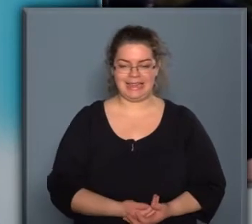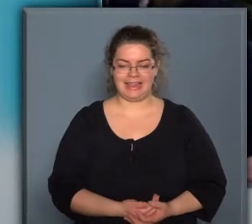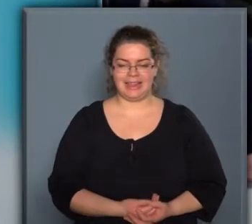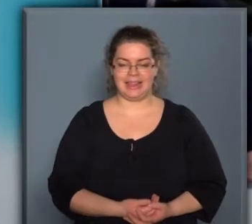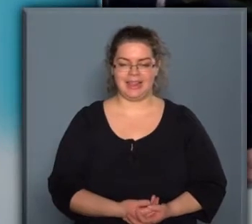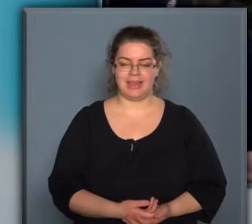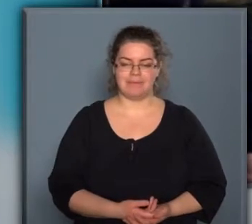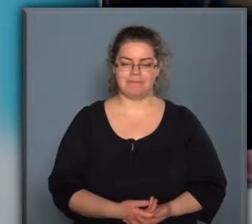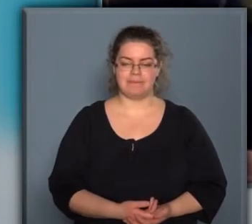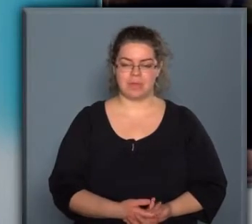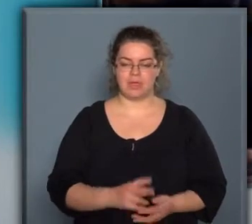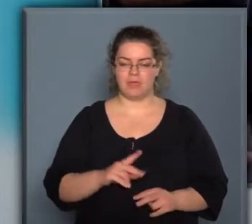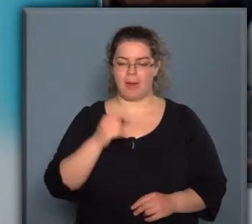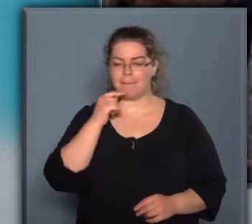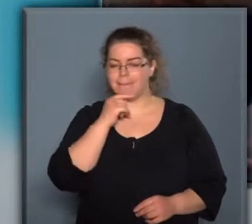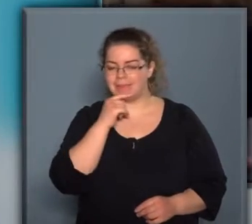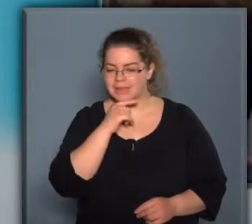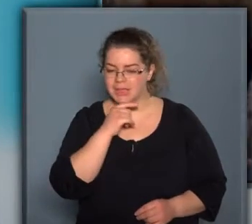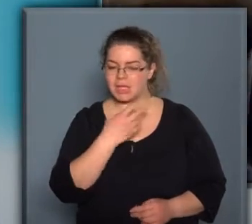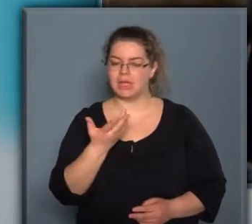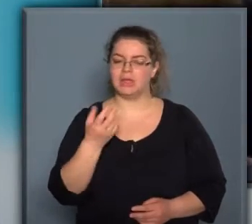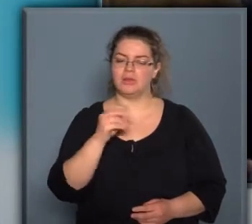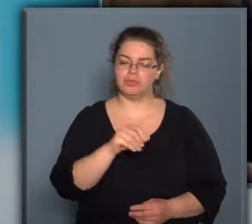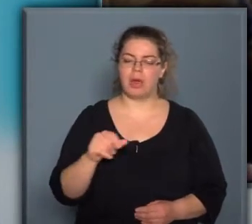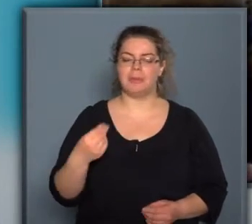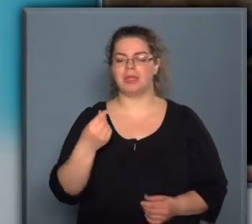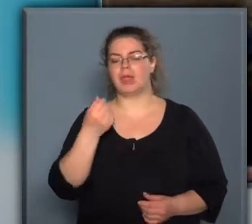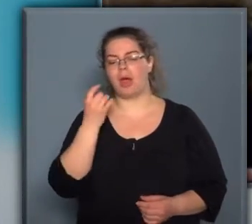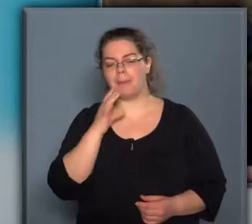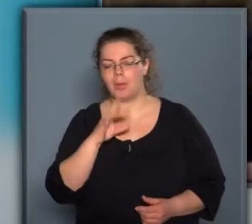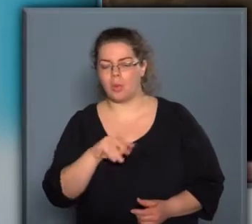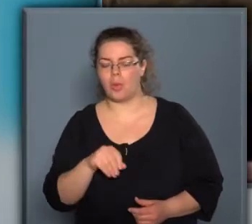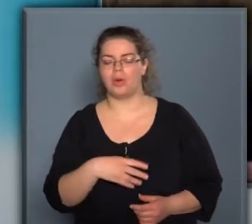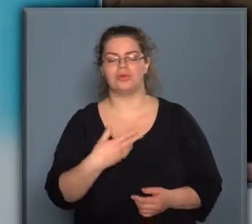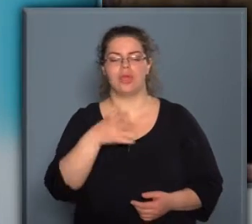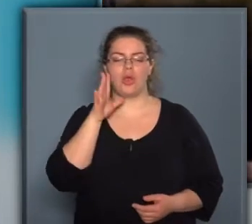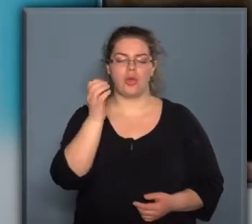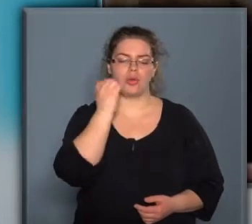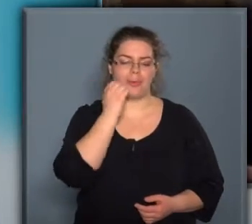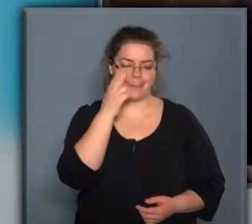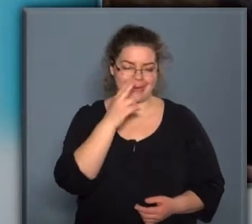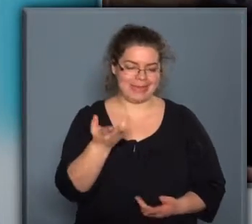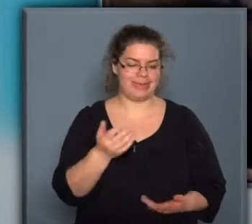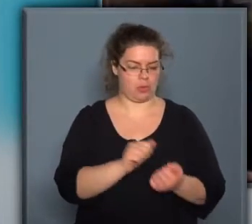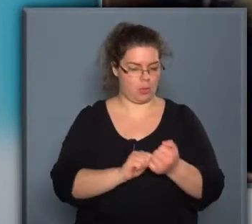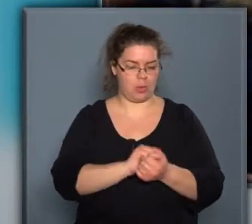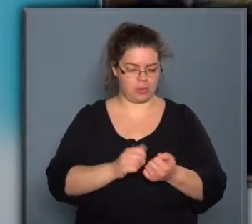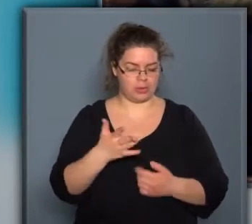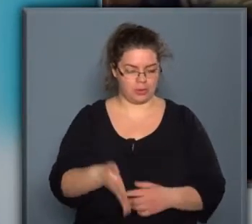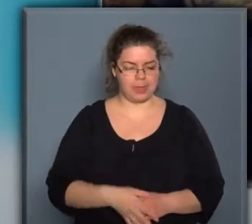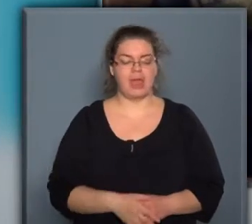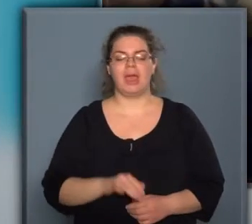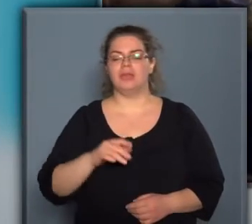Hát titkos pirospaprika, bors, kömény, örölt kömény,